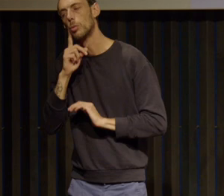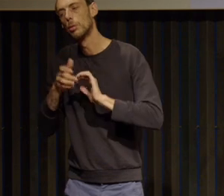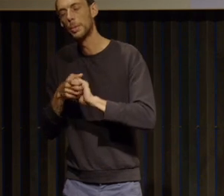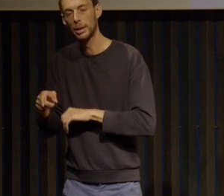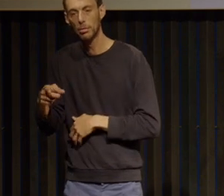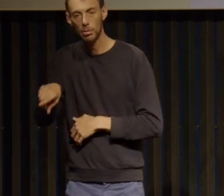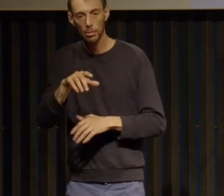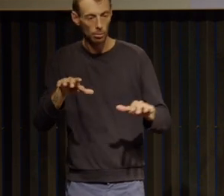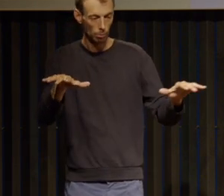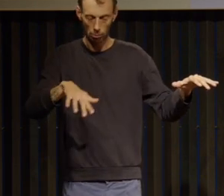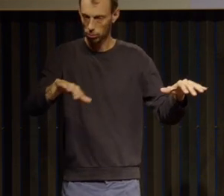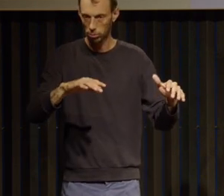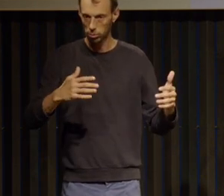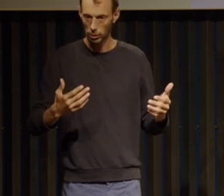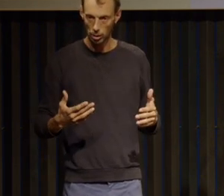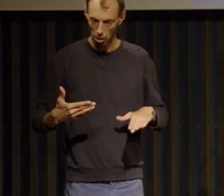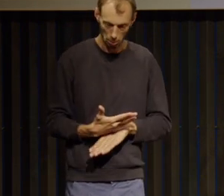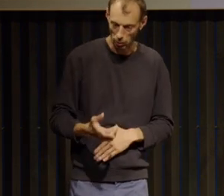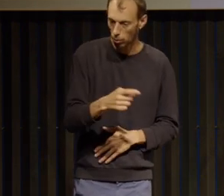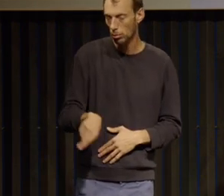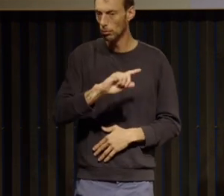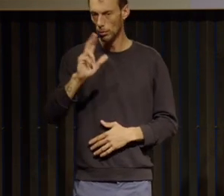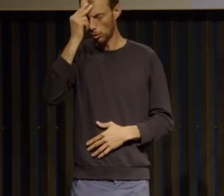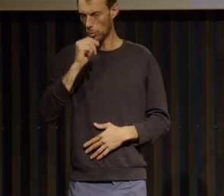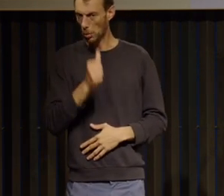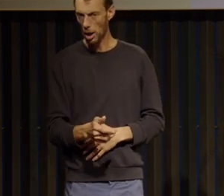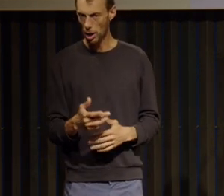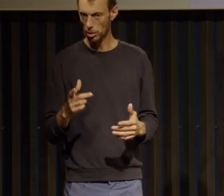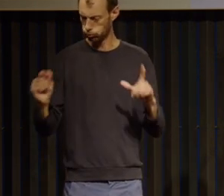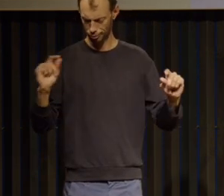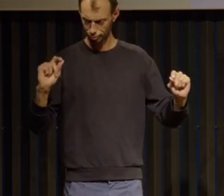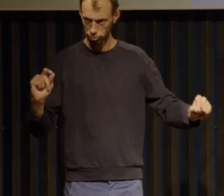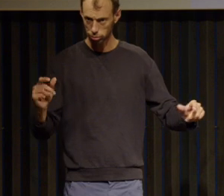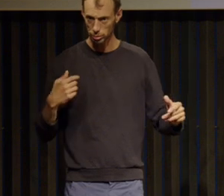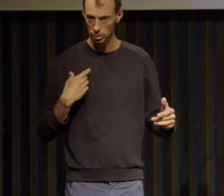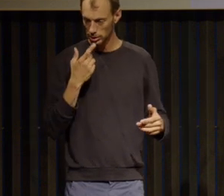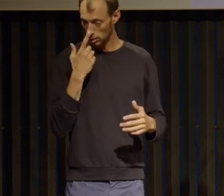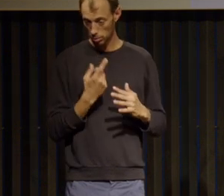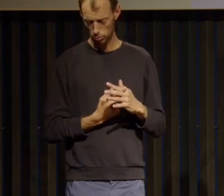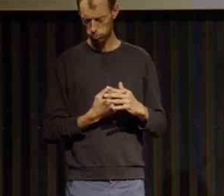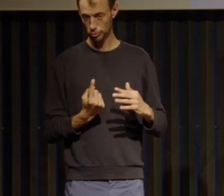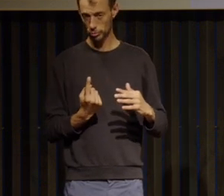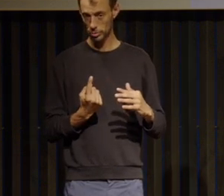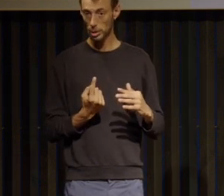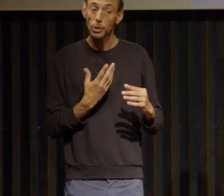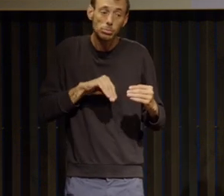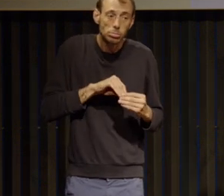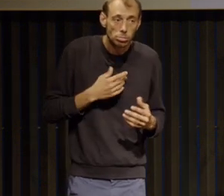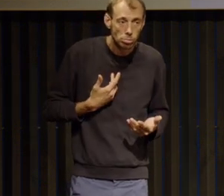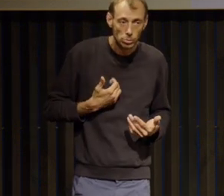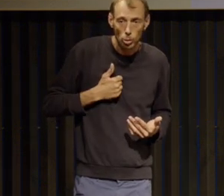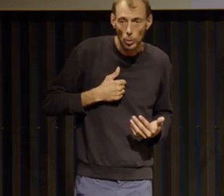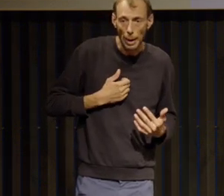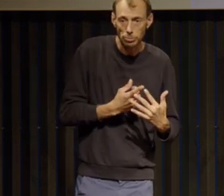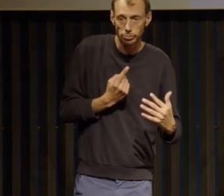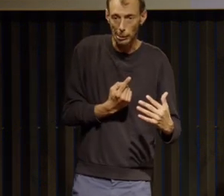déserté et je me suis retrouvée vraiment très seule et aussi je me suis retrouvée seule parce que moi-même je me suis isolée parce que j'étais plus